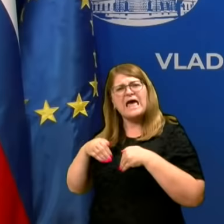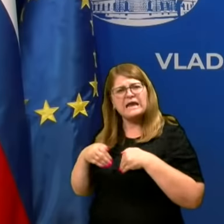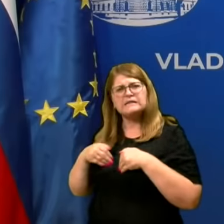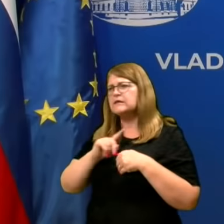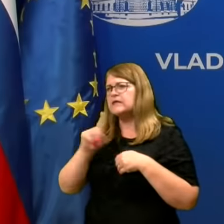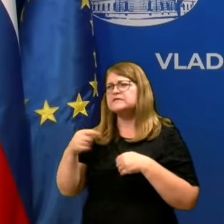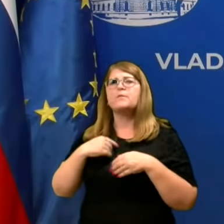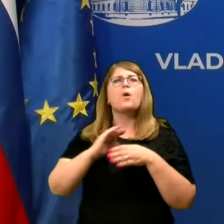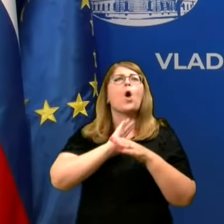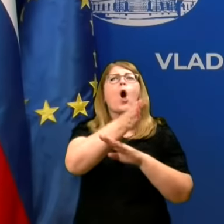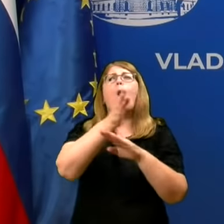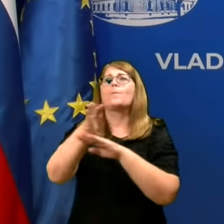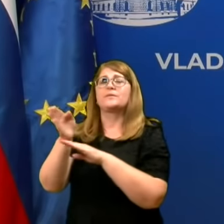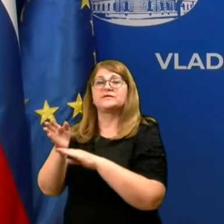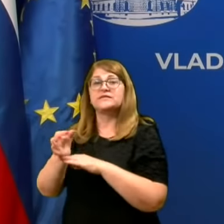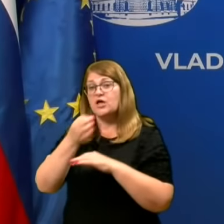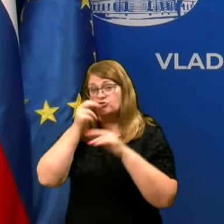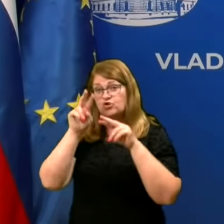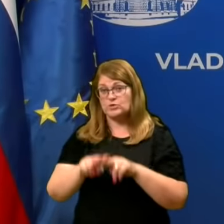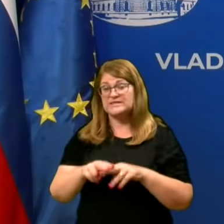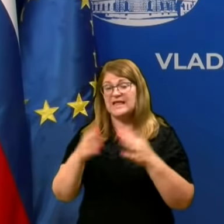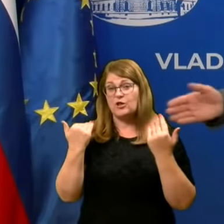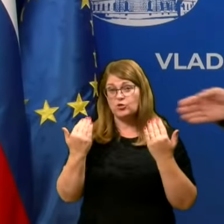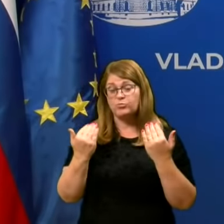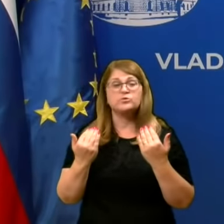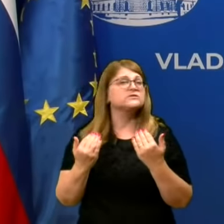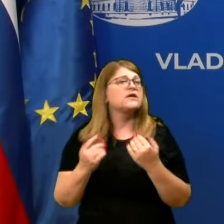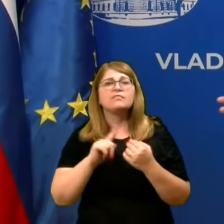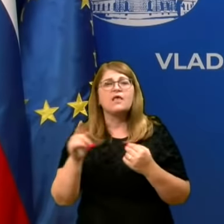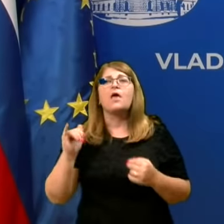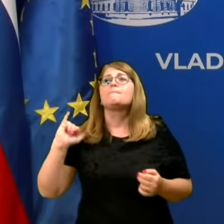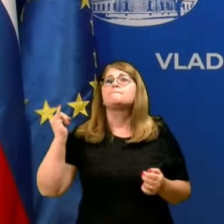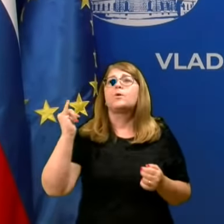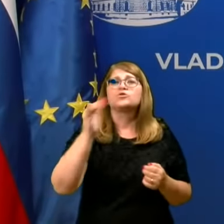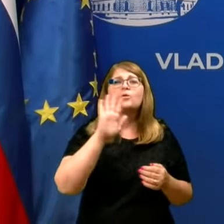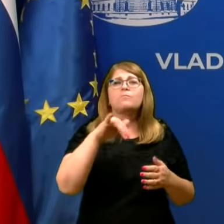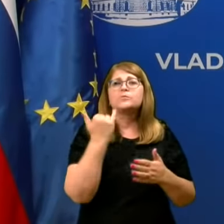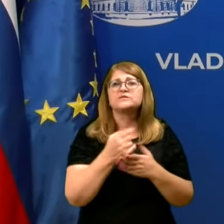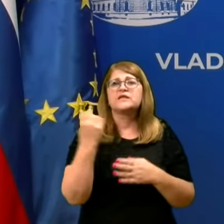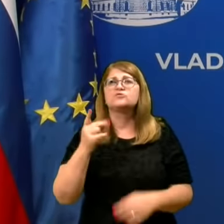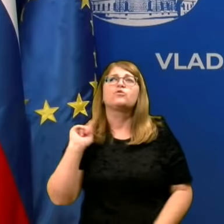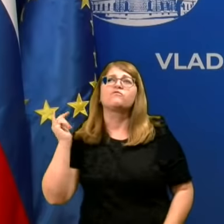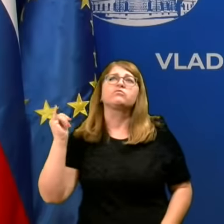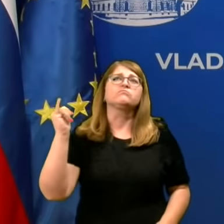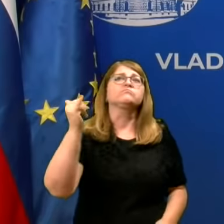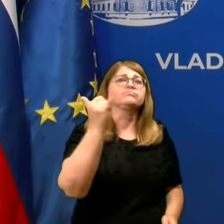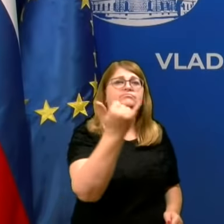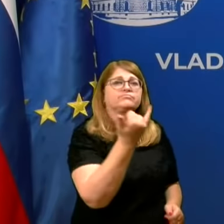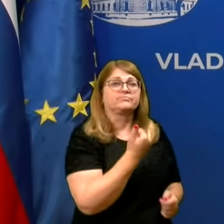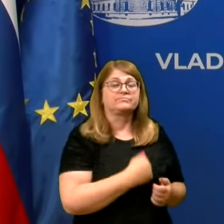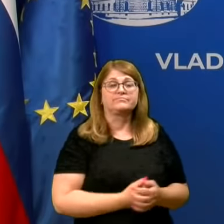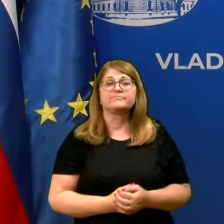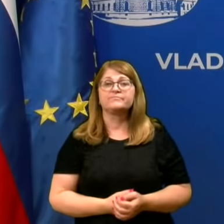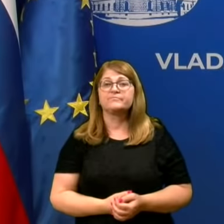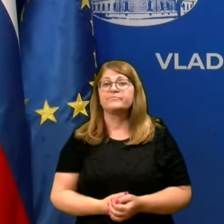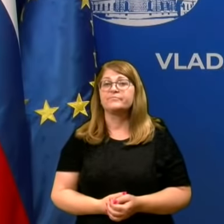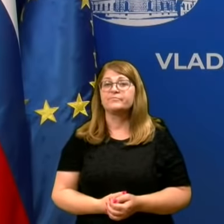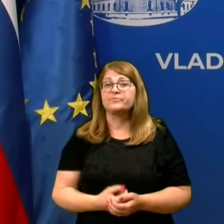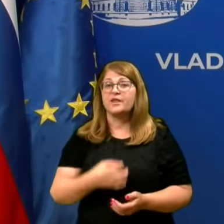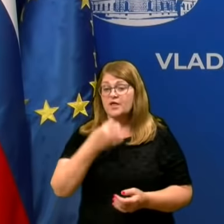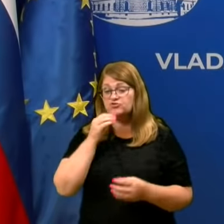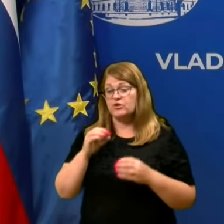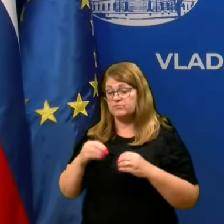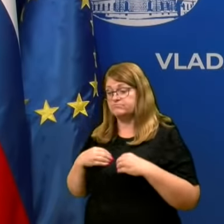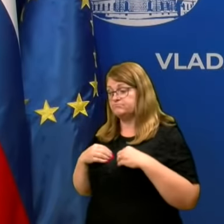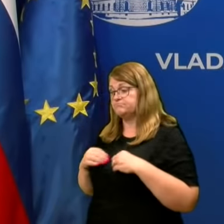obiske in če jim ostane še kaj dopusta, da potem ne potujejo po celi državi. Ker, če se bo to migriranje